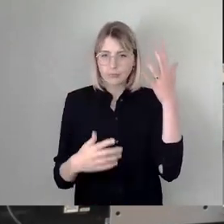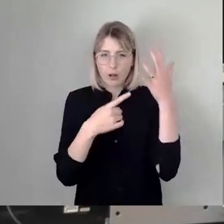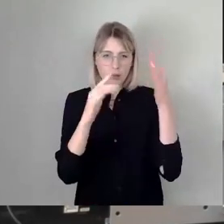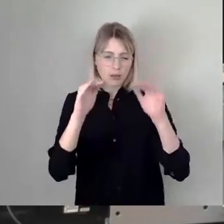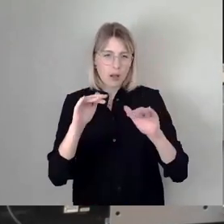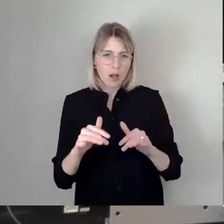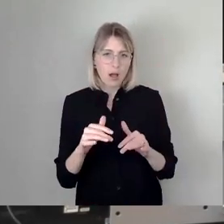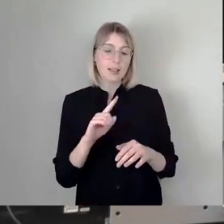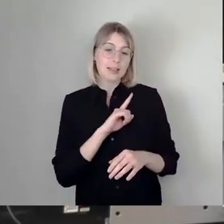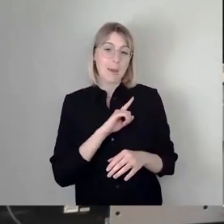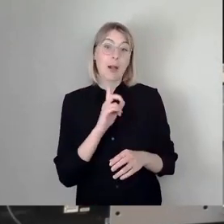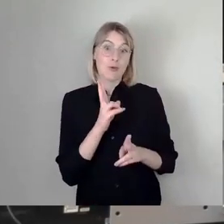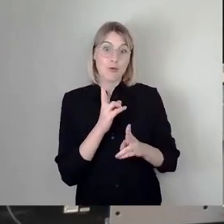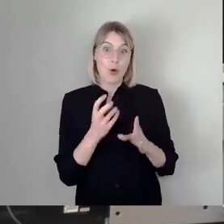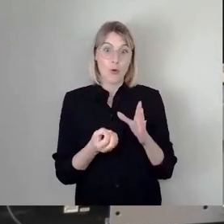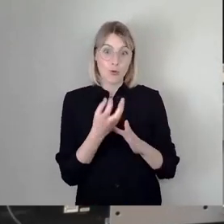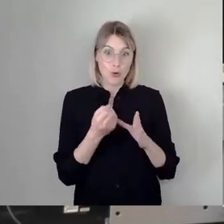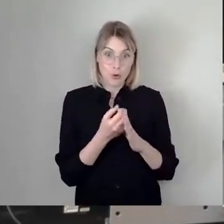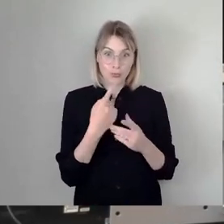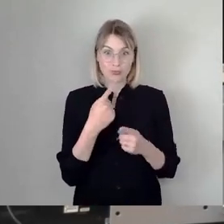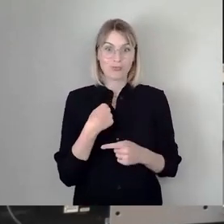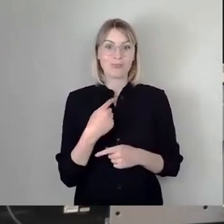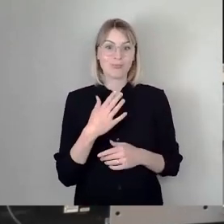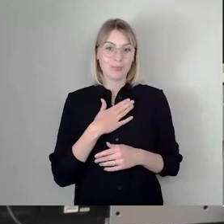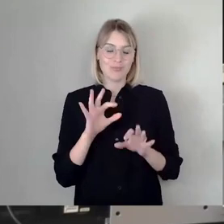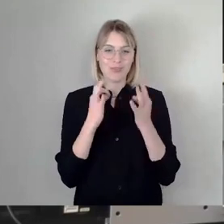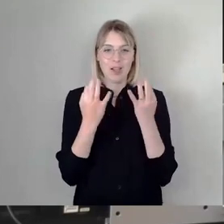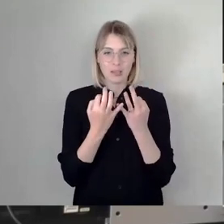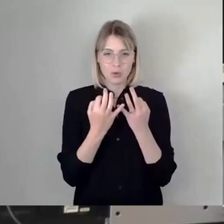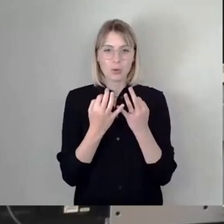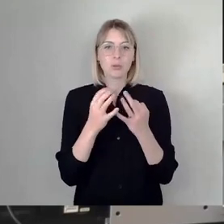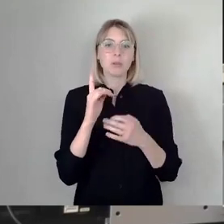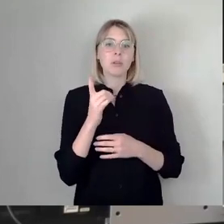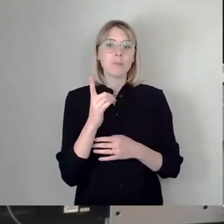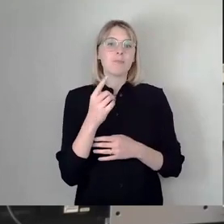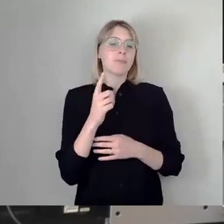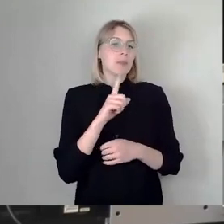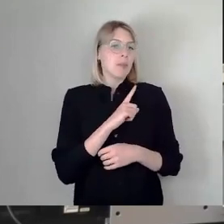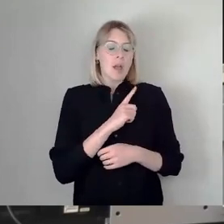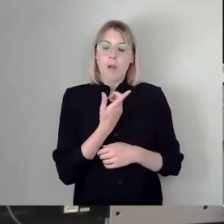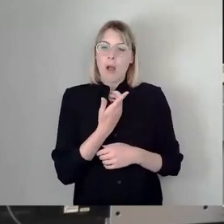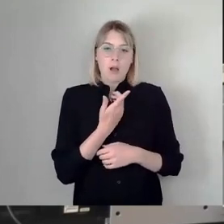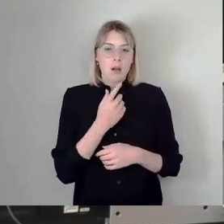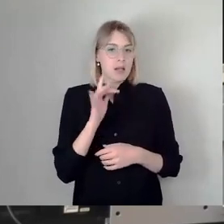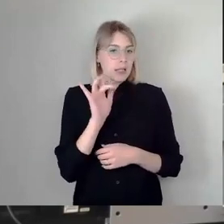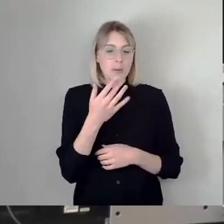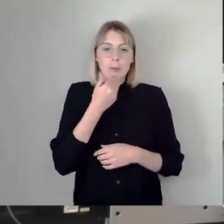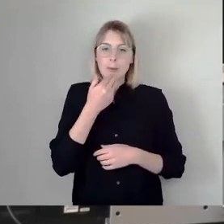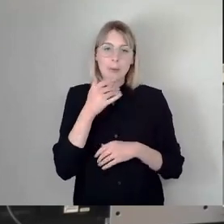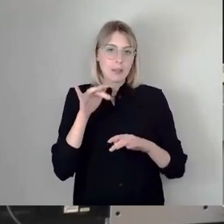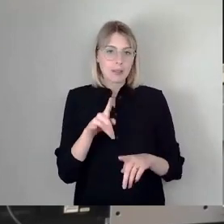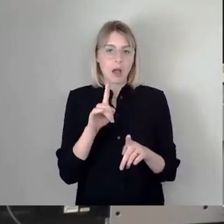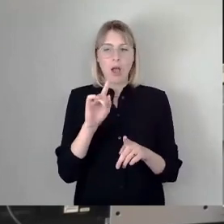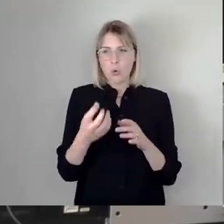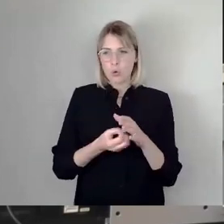noch bin ich es, meiner Fraktion, habe da überhaupt nichts zu meckern und kulturpolitisch auch